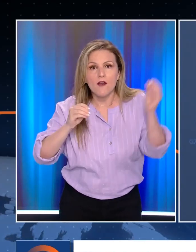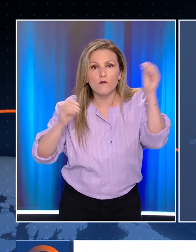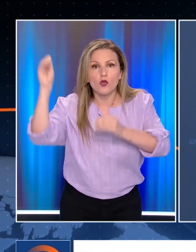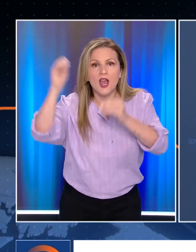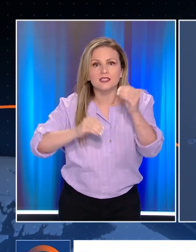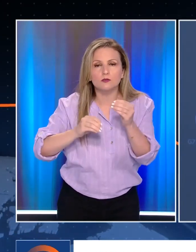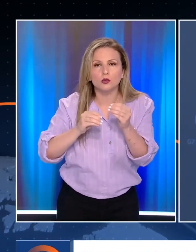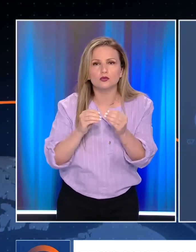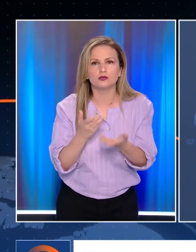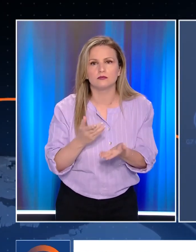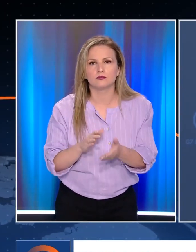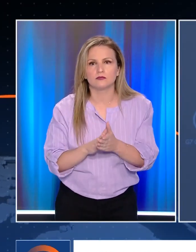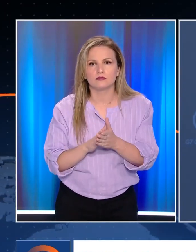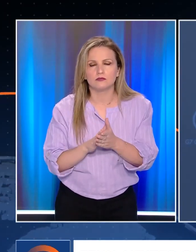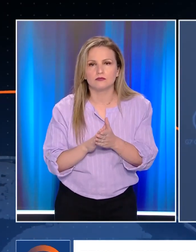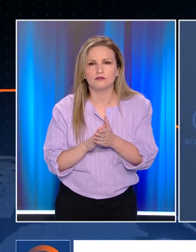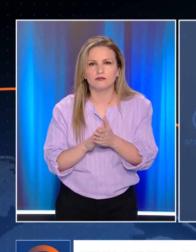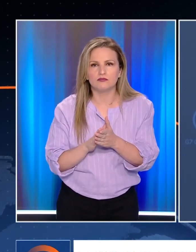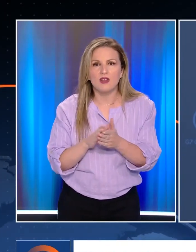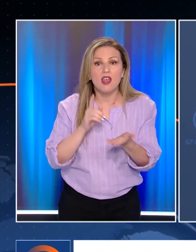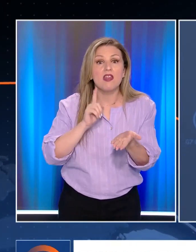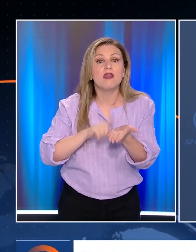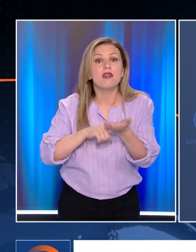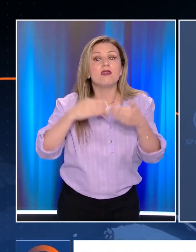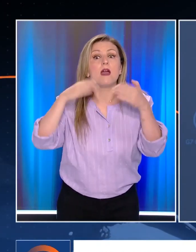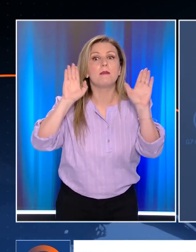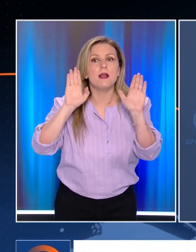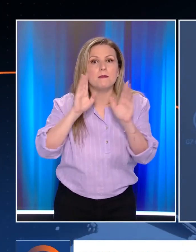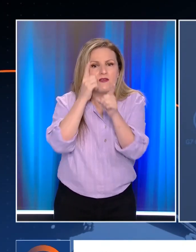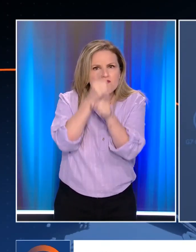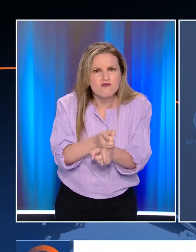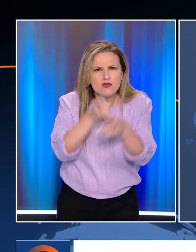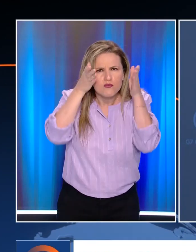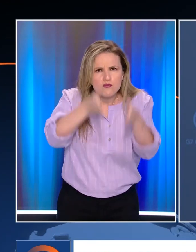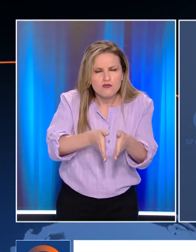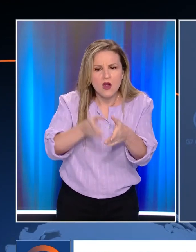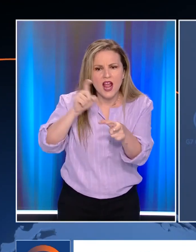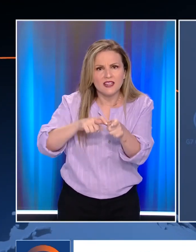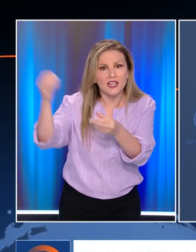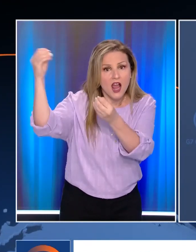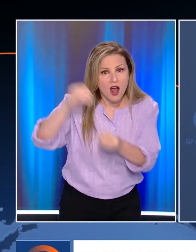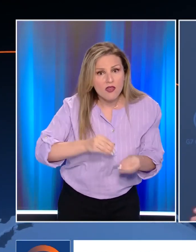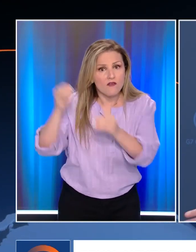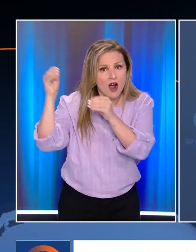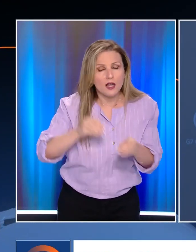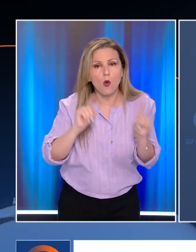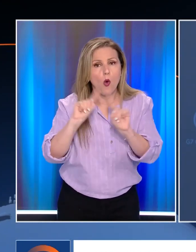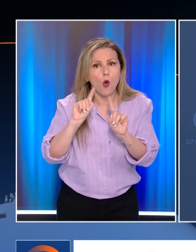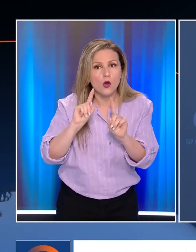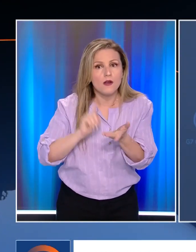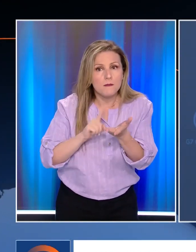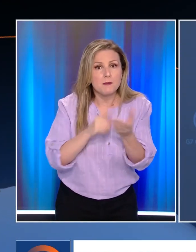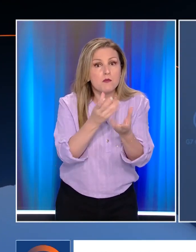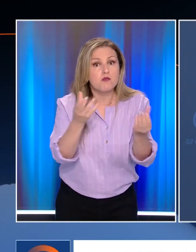ότι δεν να τον ίδιο πρόεδρο Αλσίση αλλά πολλοί πρόεδροι έχουν και οπότε θέλουμε